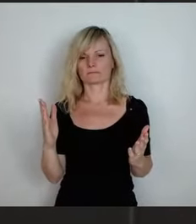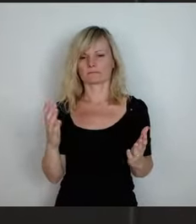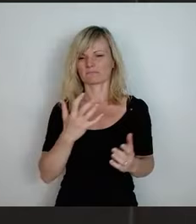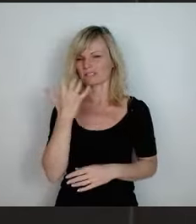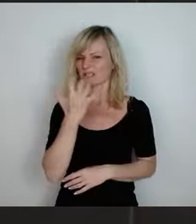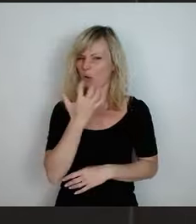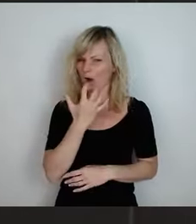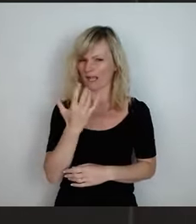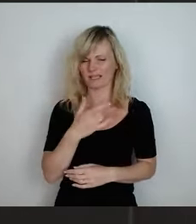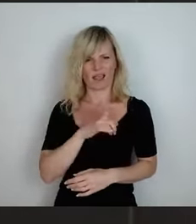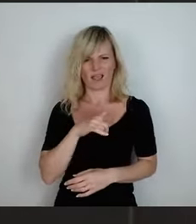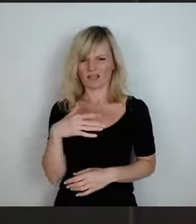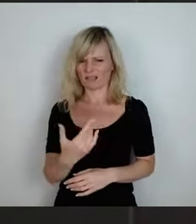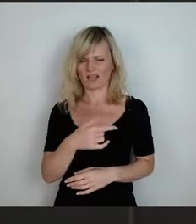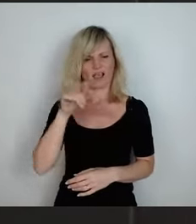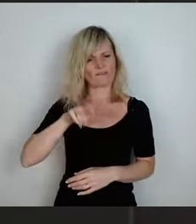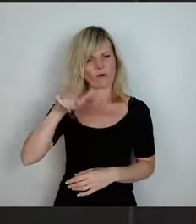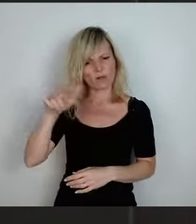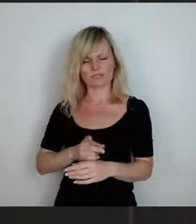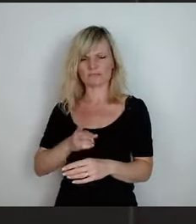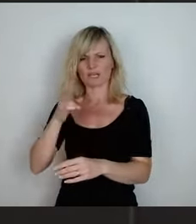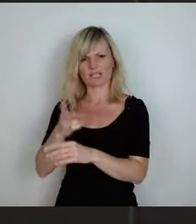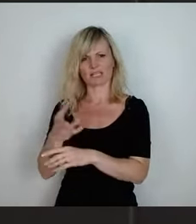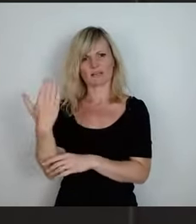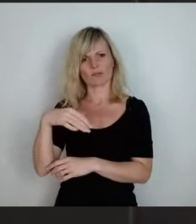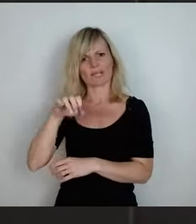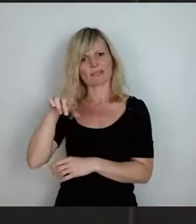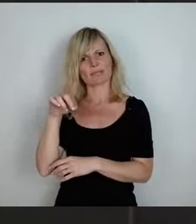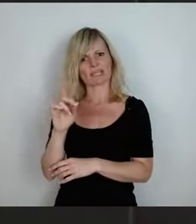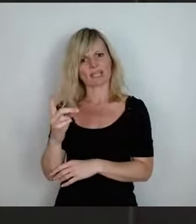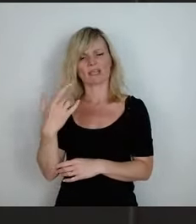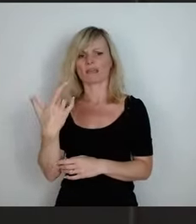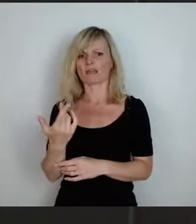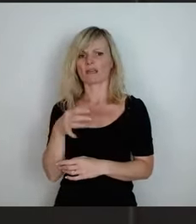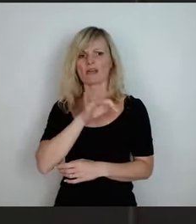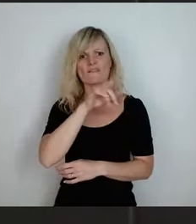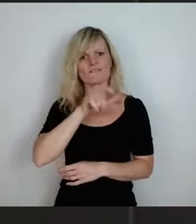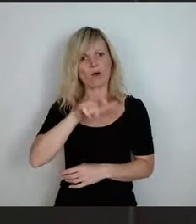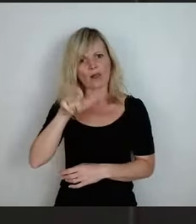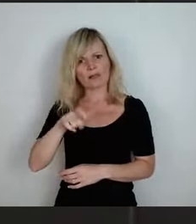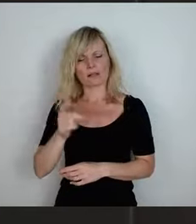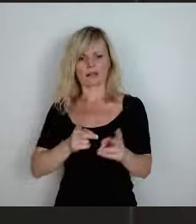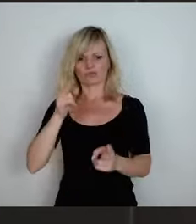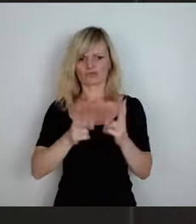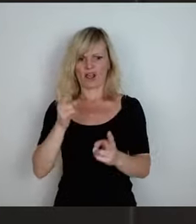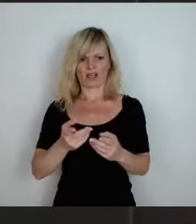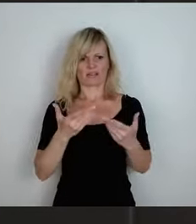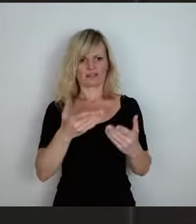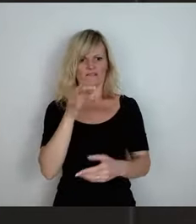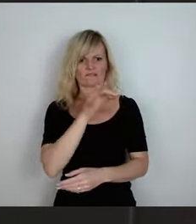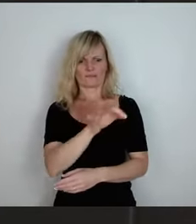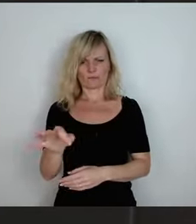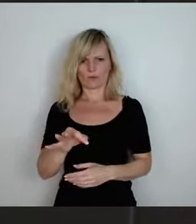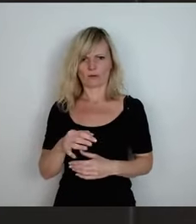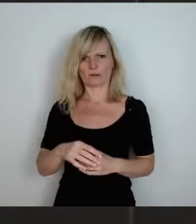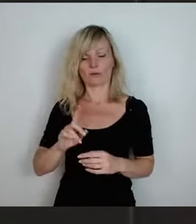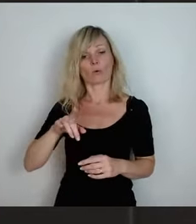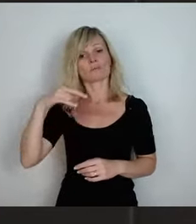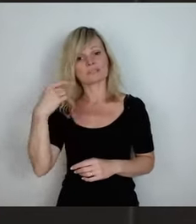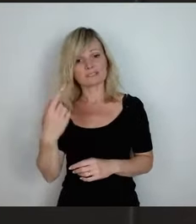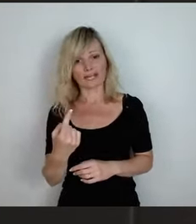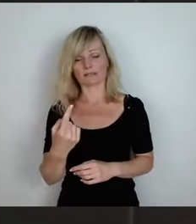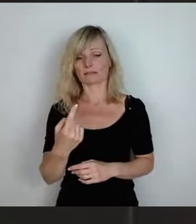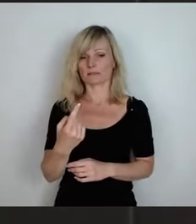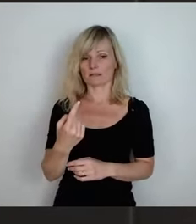die Volksvertreter der SPD das Volk, na oder wenn ich noch schädigen will. Und dann noch ein Wort zu